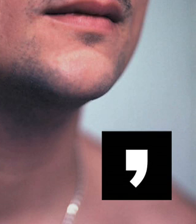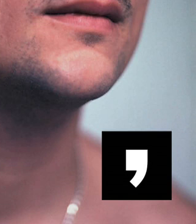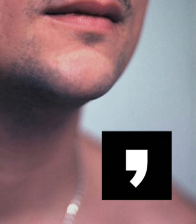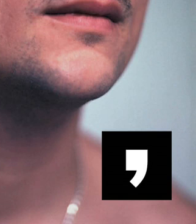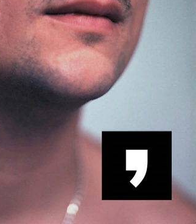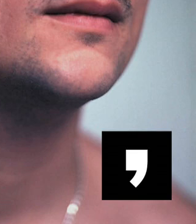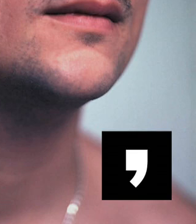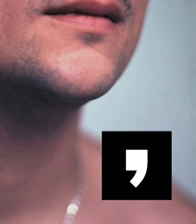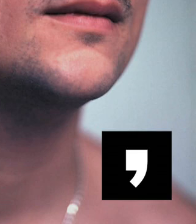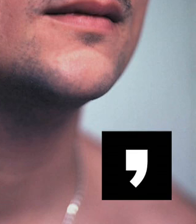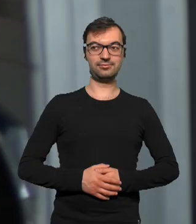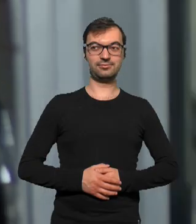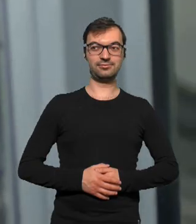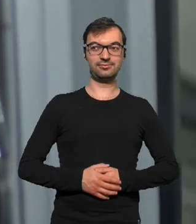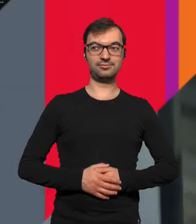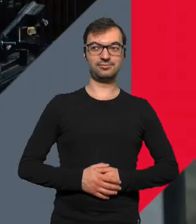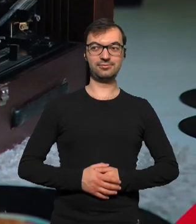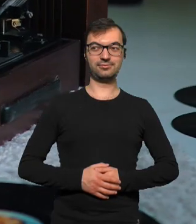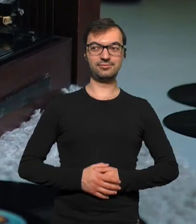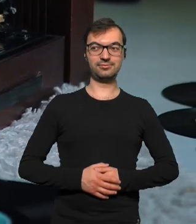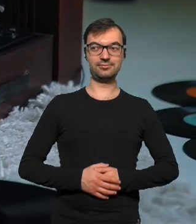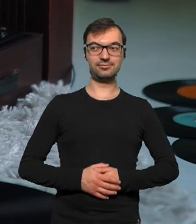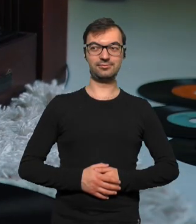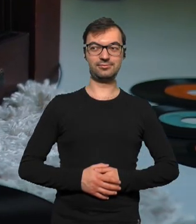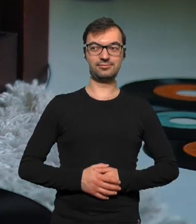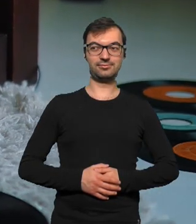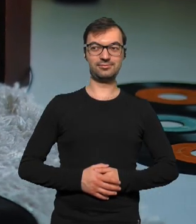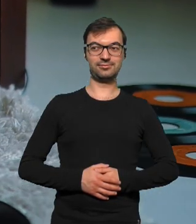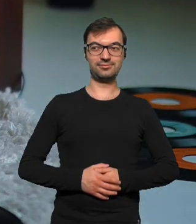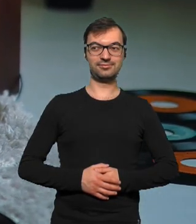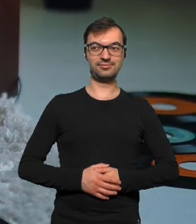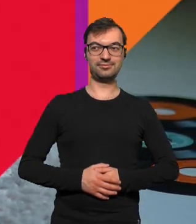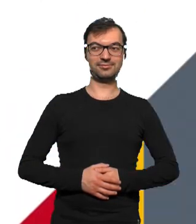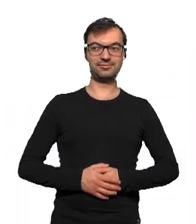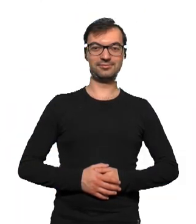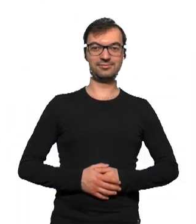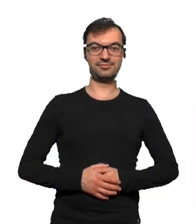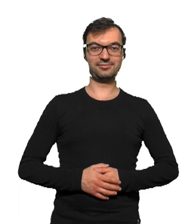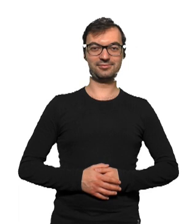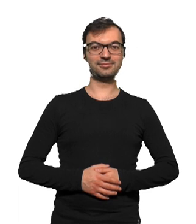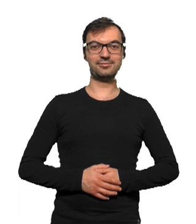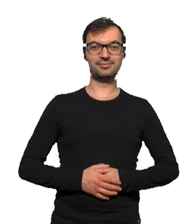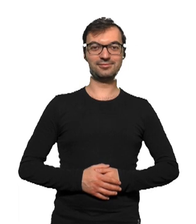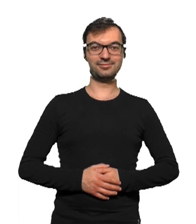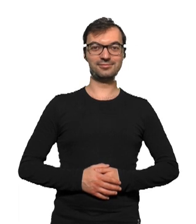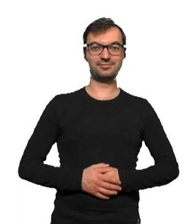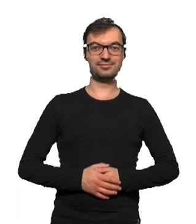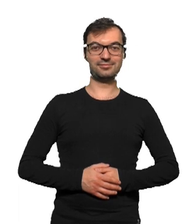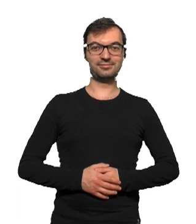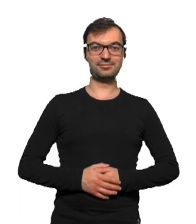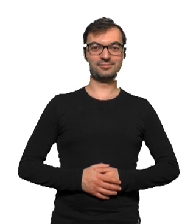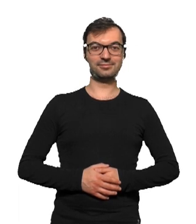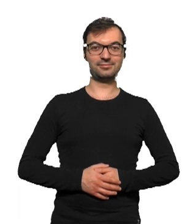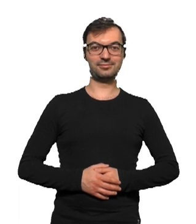Do ilu liczy. Dla tych, którzy chcą więcej Na spotkanie zaprasza M-Bank z pakietem produktów Intensive Partner